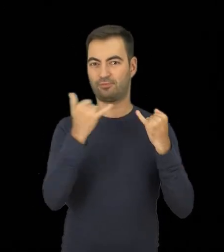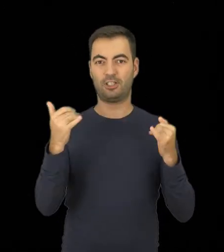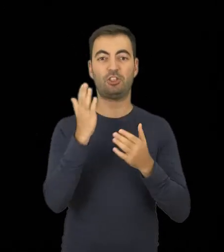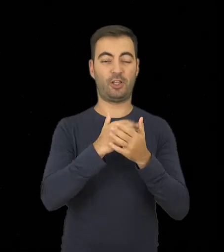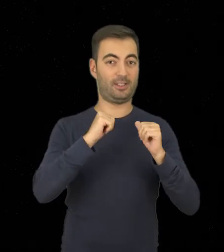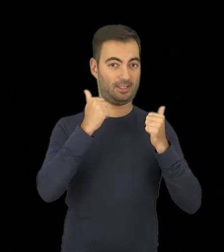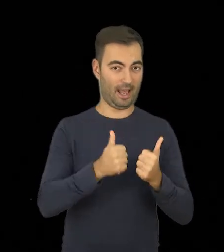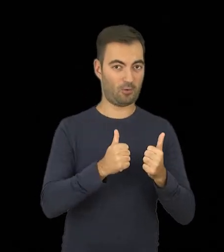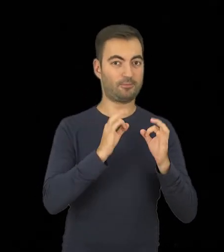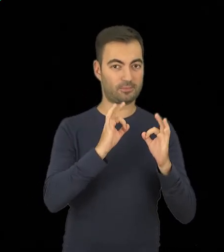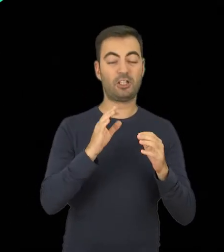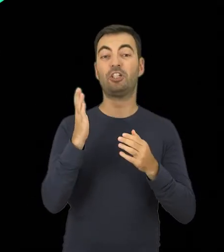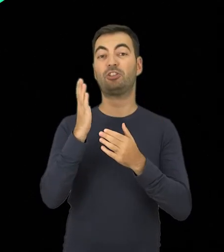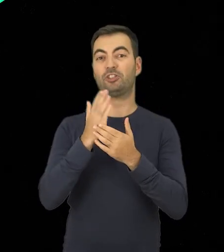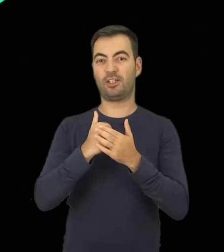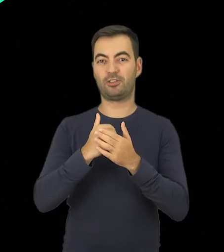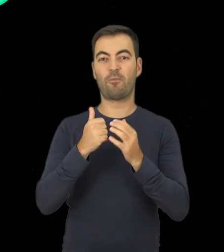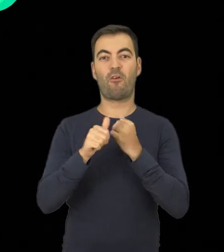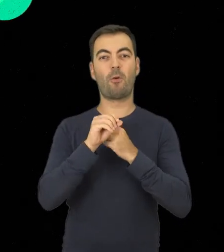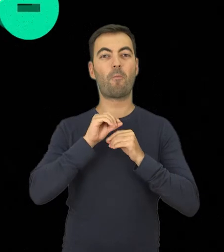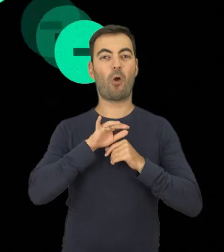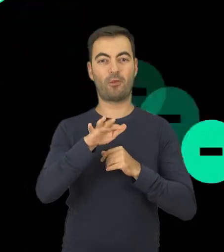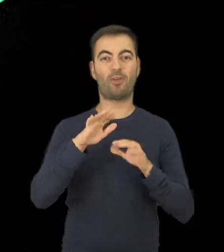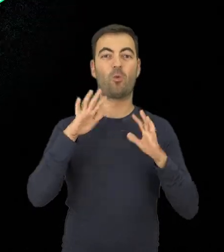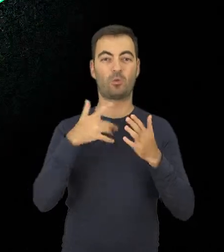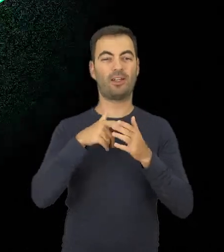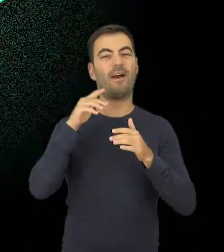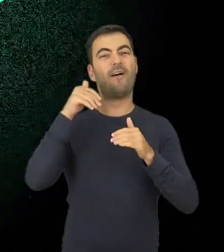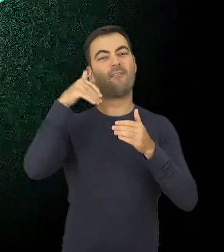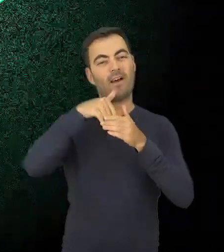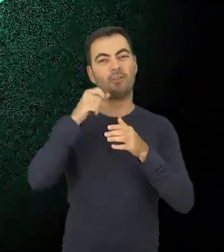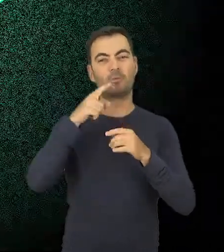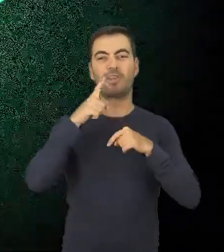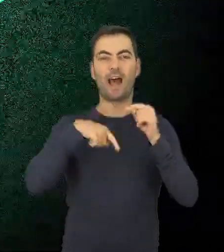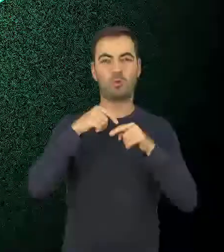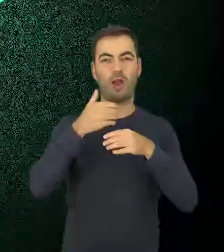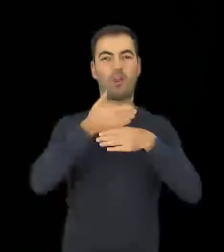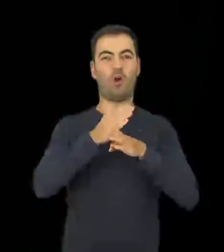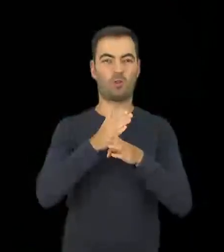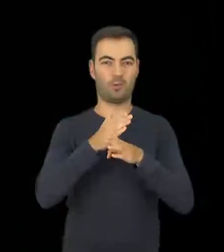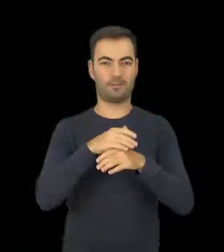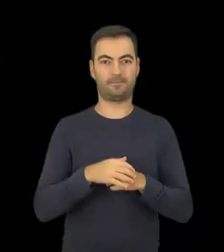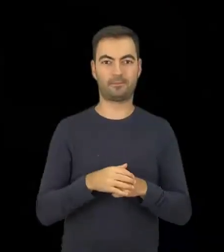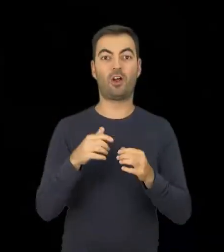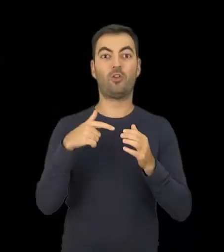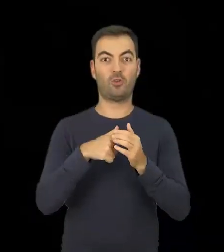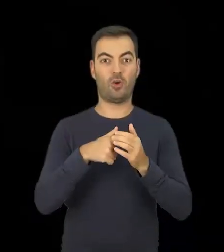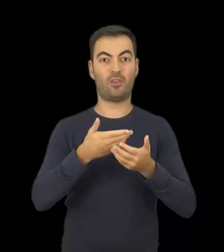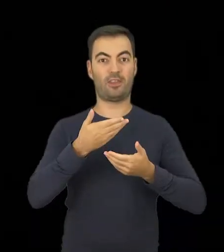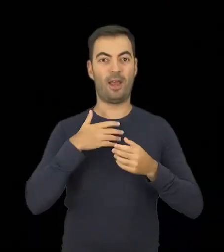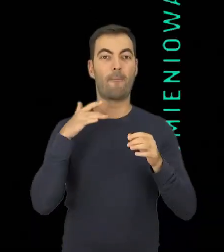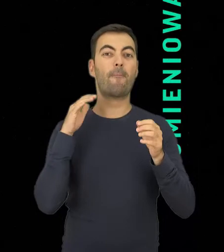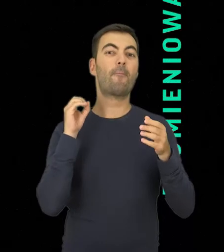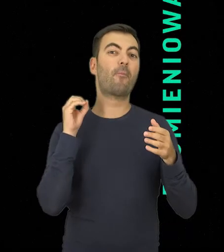trwałe, pozostałe są promieniotwórcze, a więc zachodzi w nich naturalny proces rozpadu. Efektem rozpadu jest promieniowanie alfa,